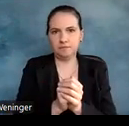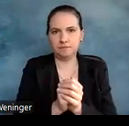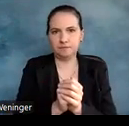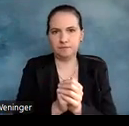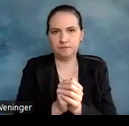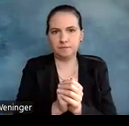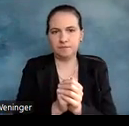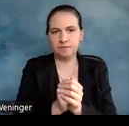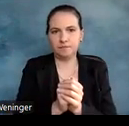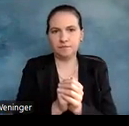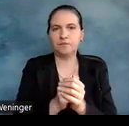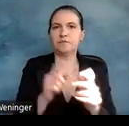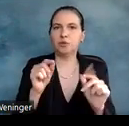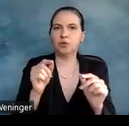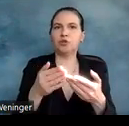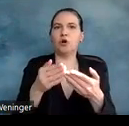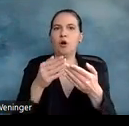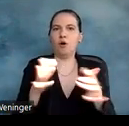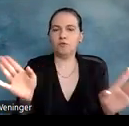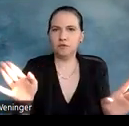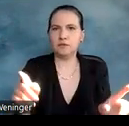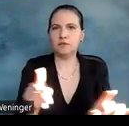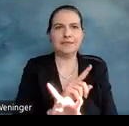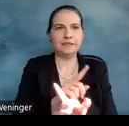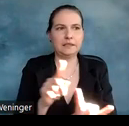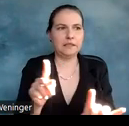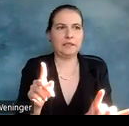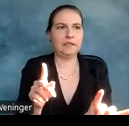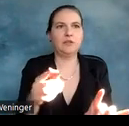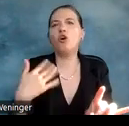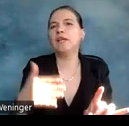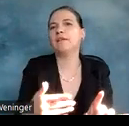offenes, nicht fertig diskutiertes Thema,